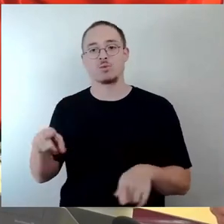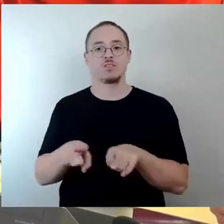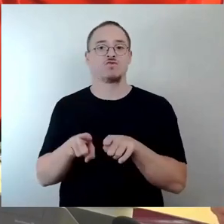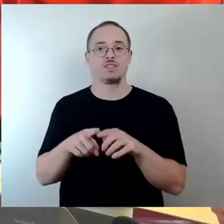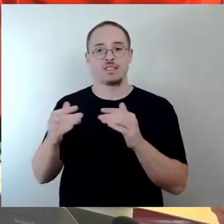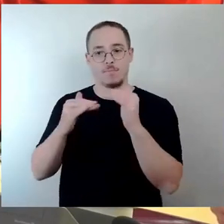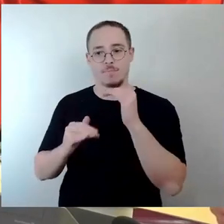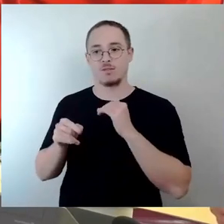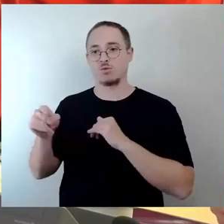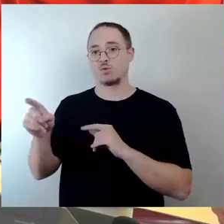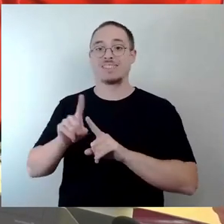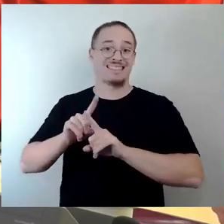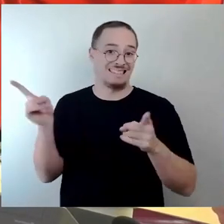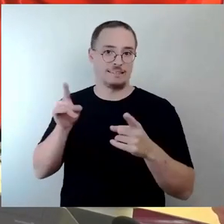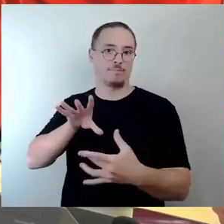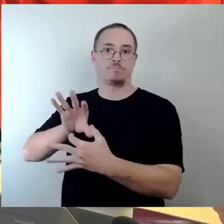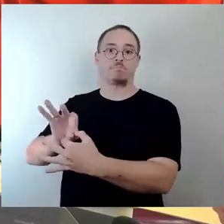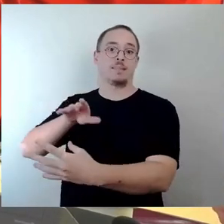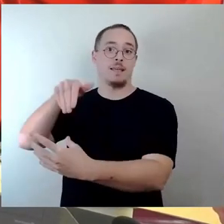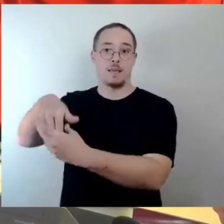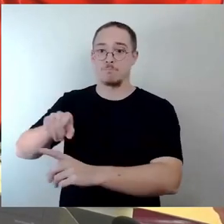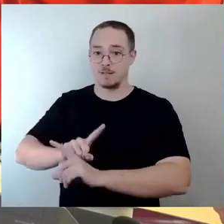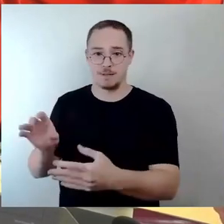beibehalten. Das wäre mein Änderungsantrag.